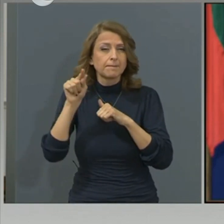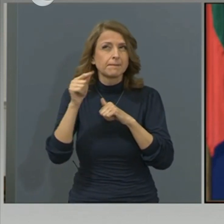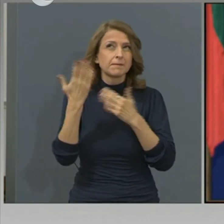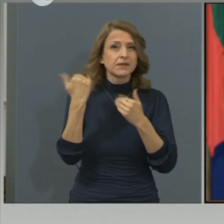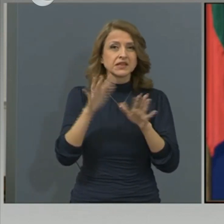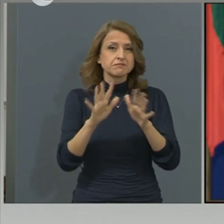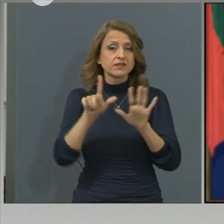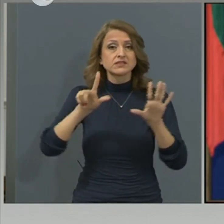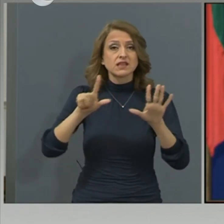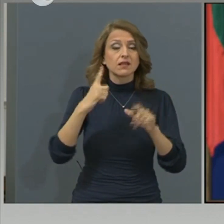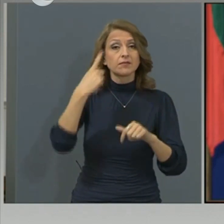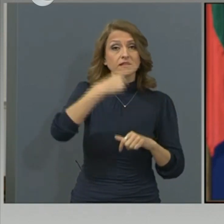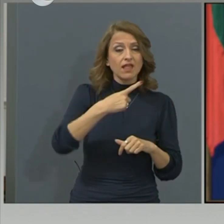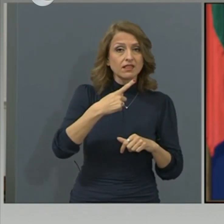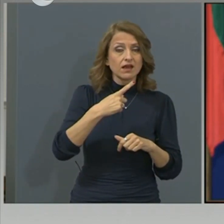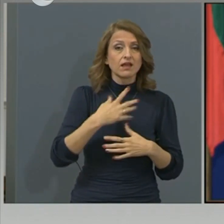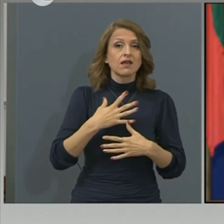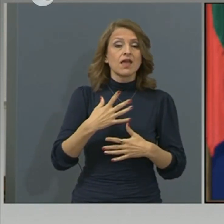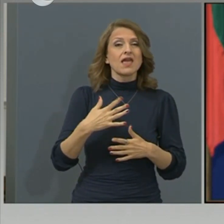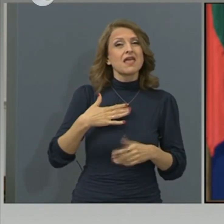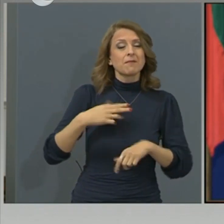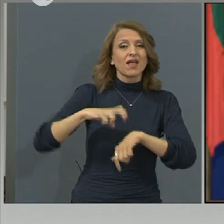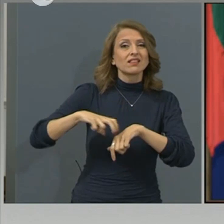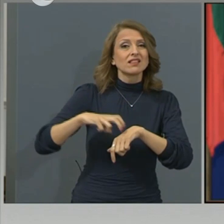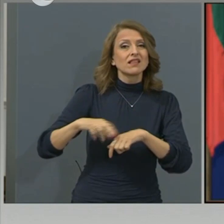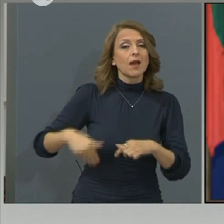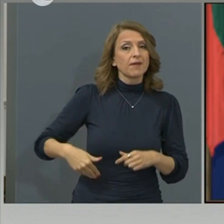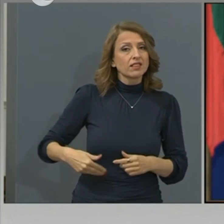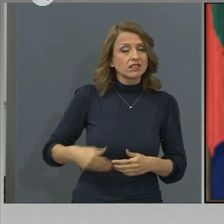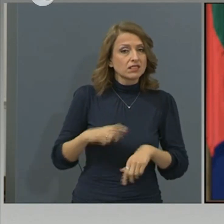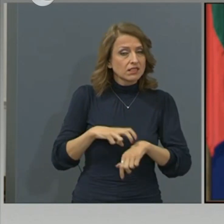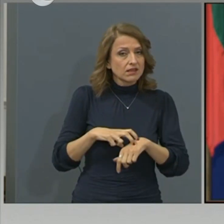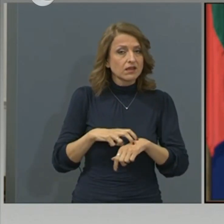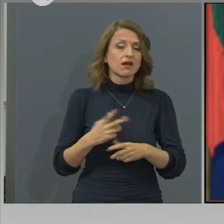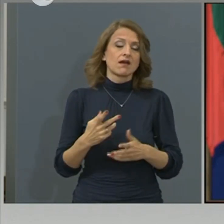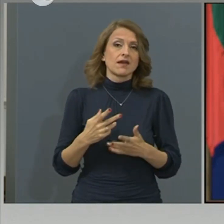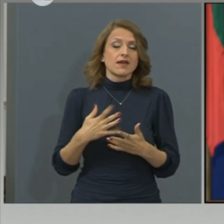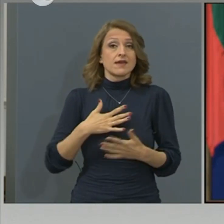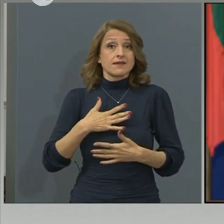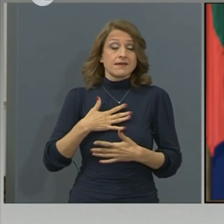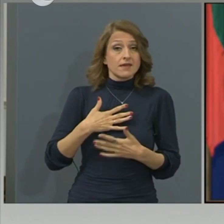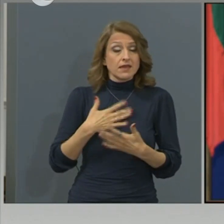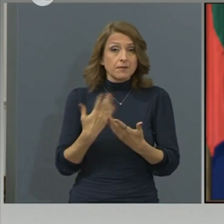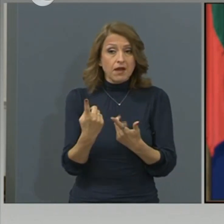дена с декомпенсиран диабет и кетоацидоза. Проявил е